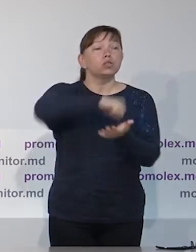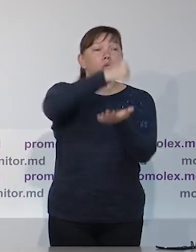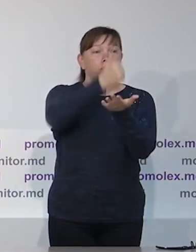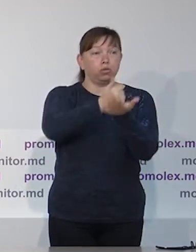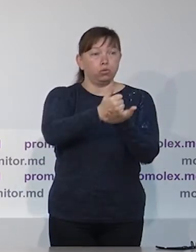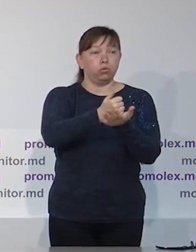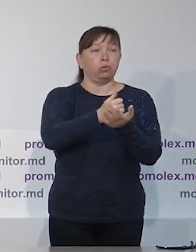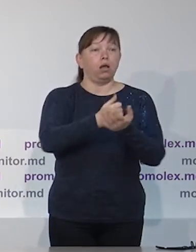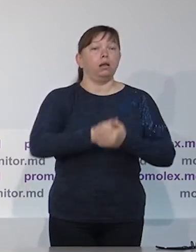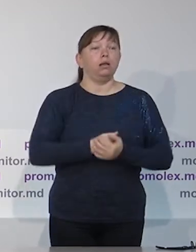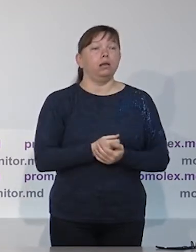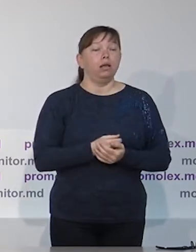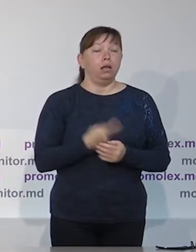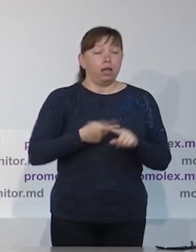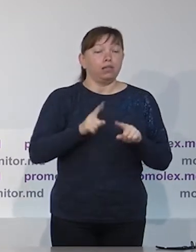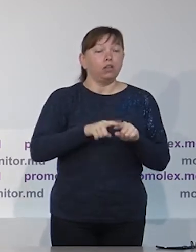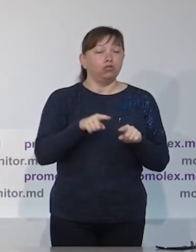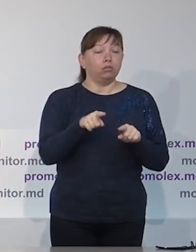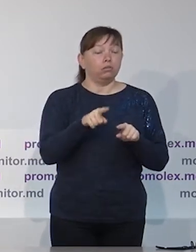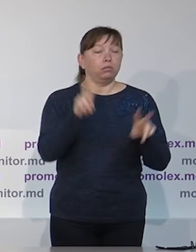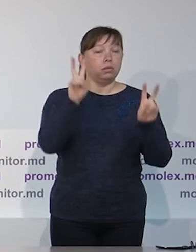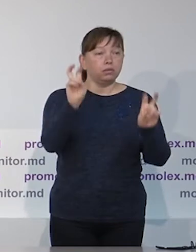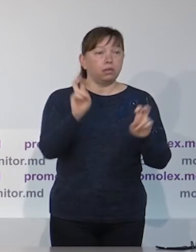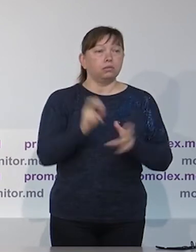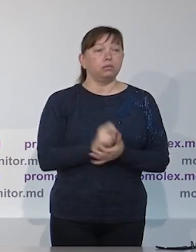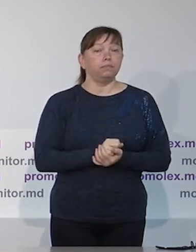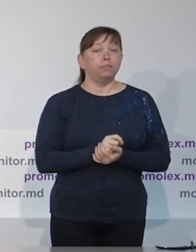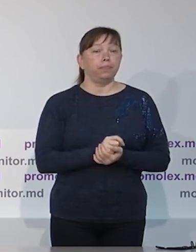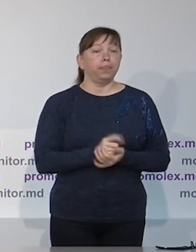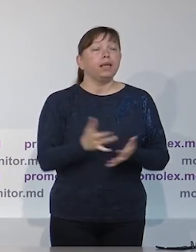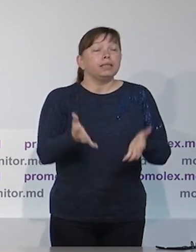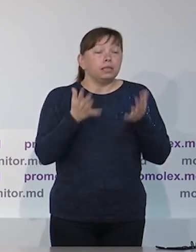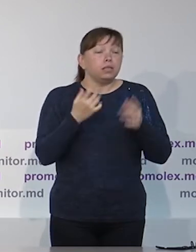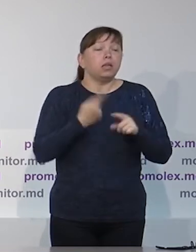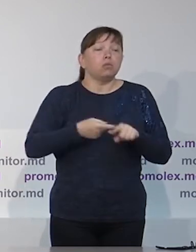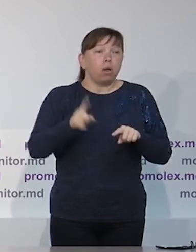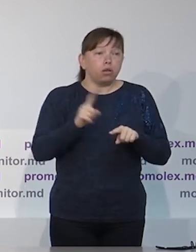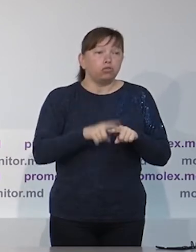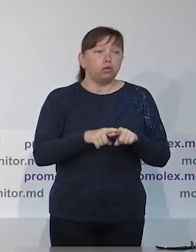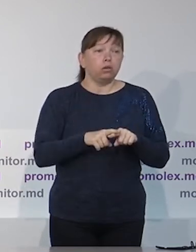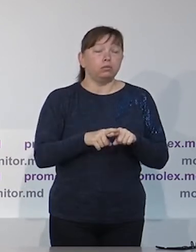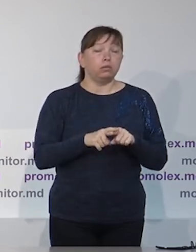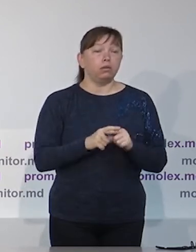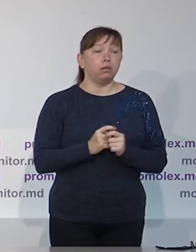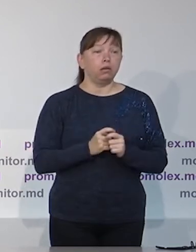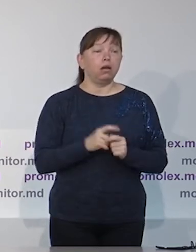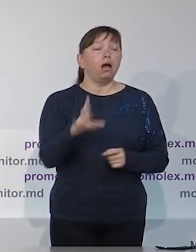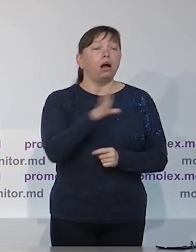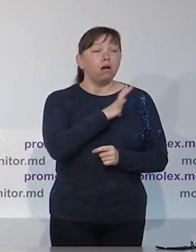который мы отразили в отчете, это контекст пандемии.